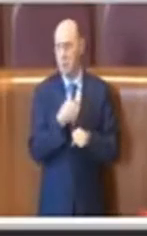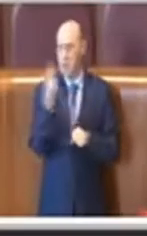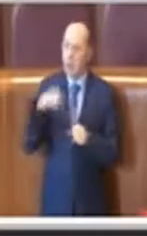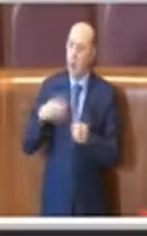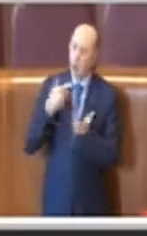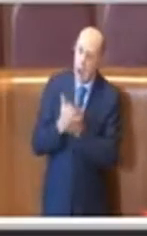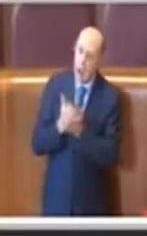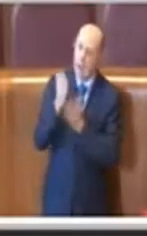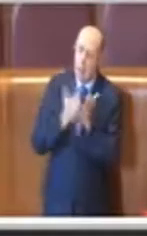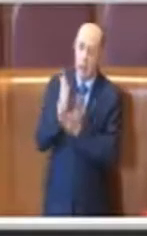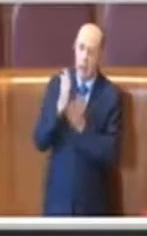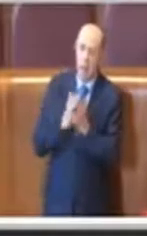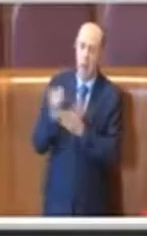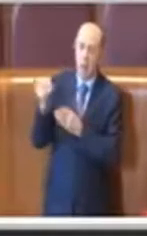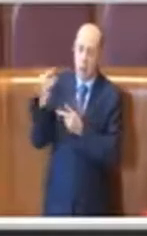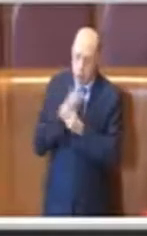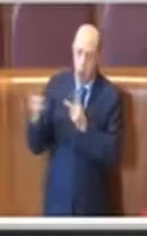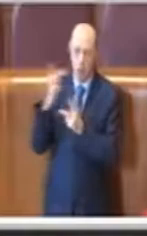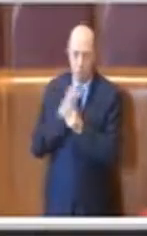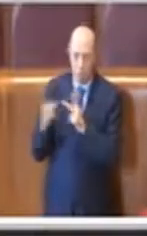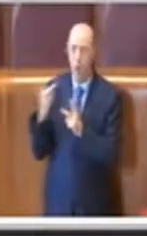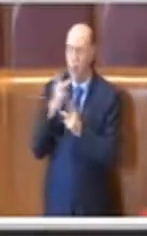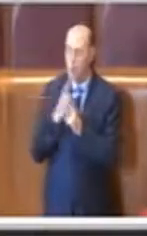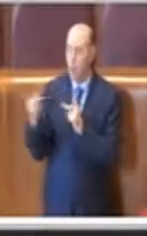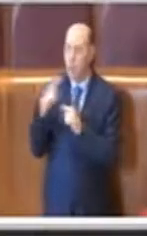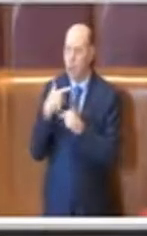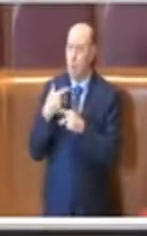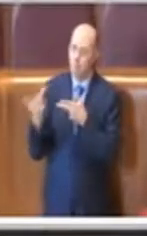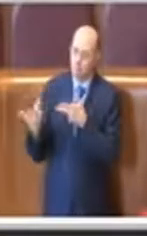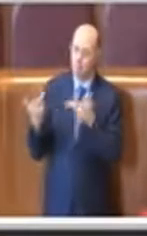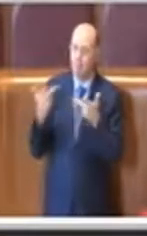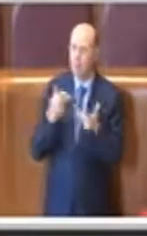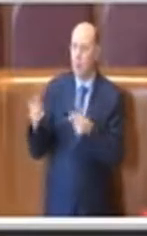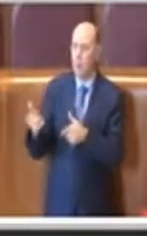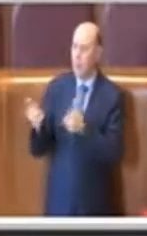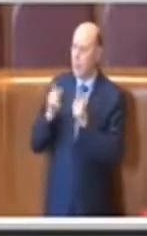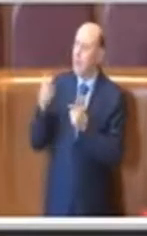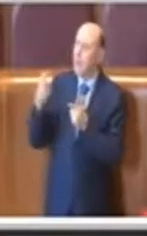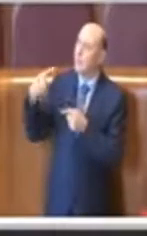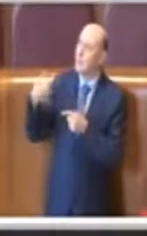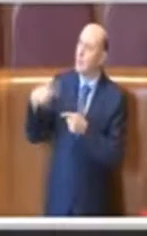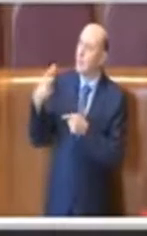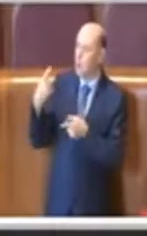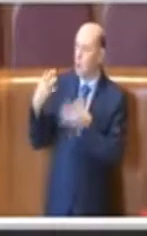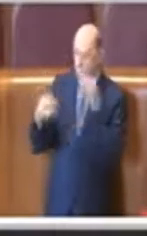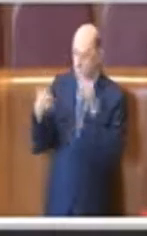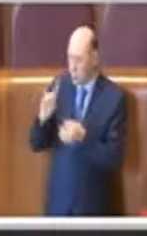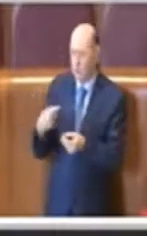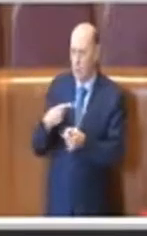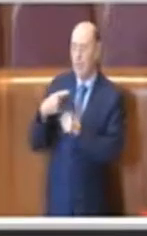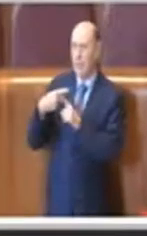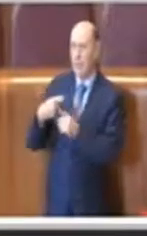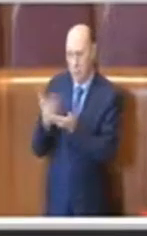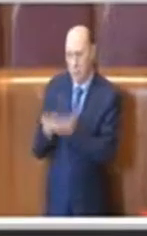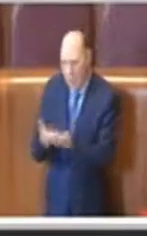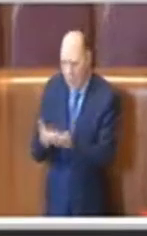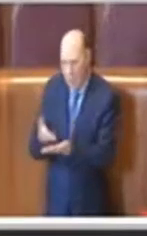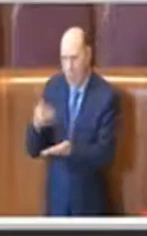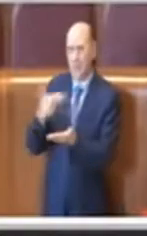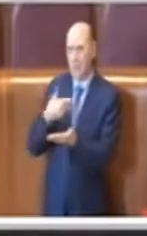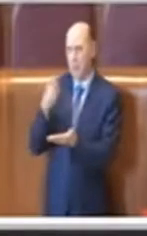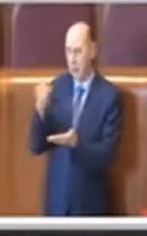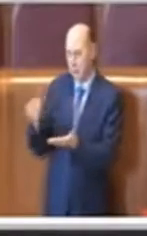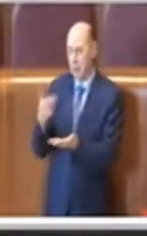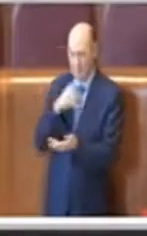anni loro hanno provato a portare questa testimonianza, questa ingiustizia a dire che erano stati